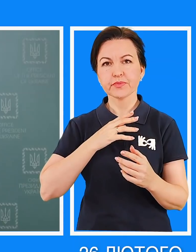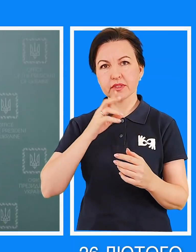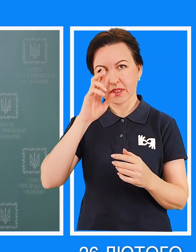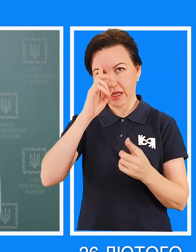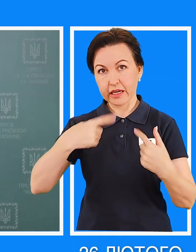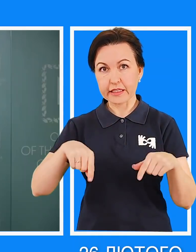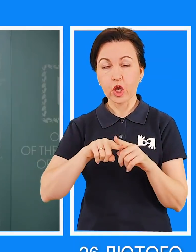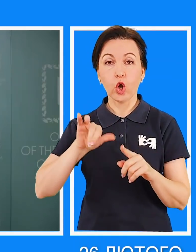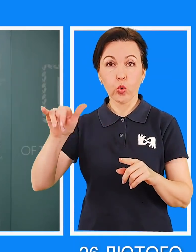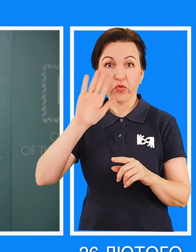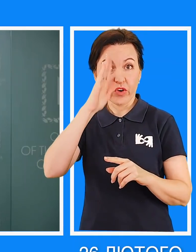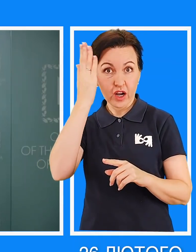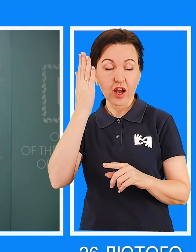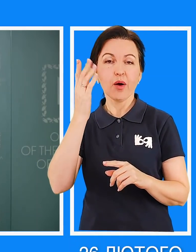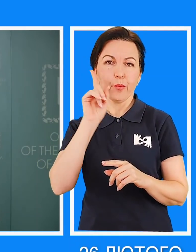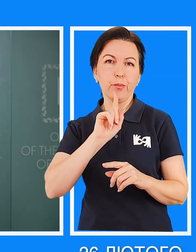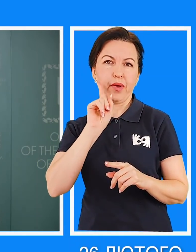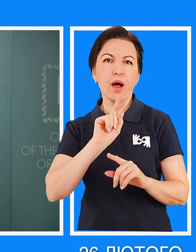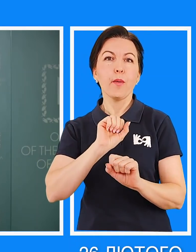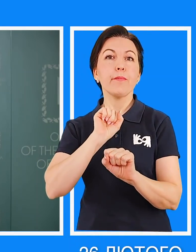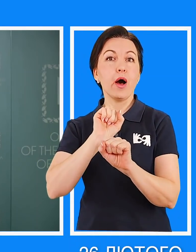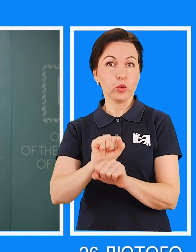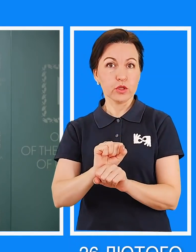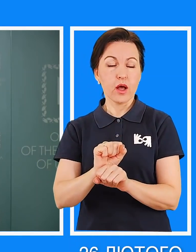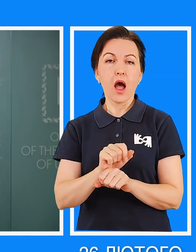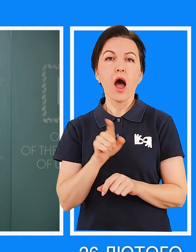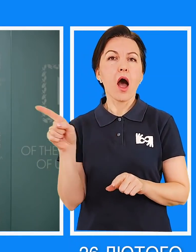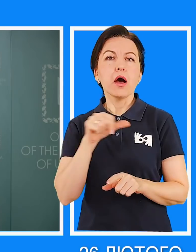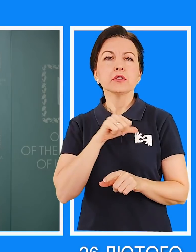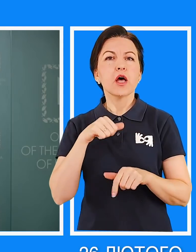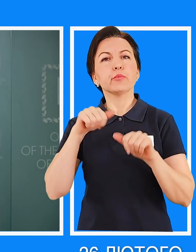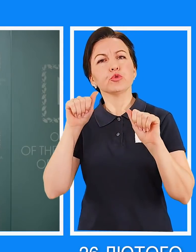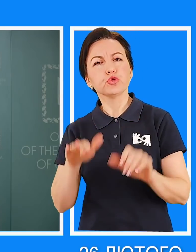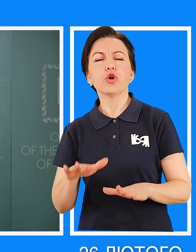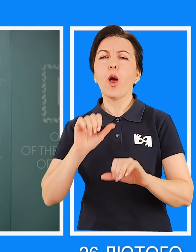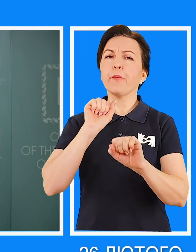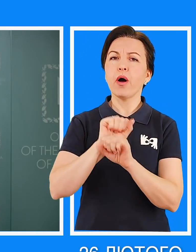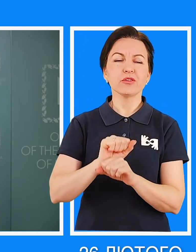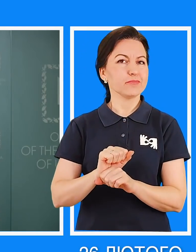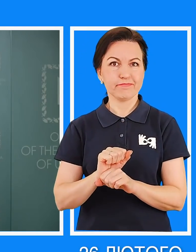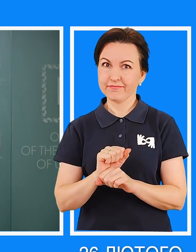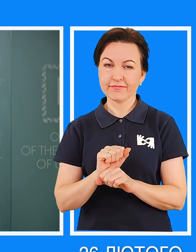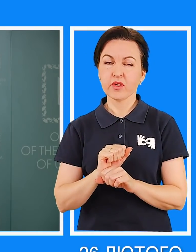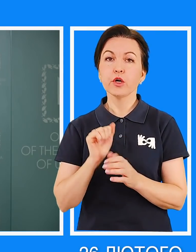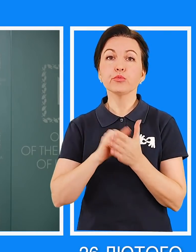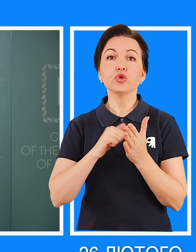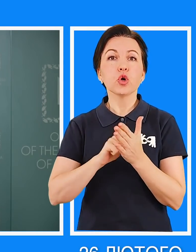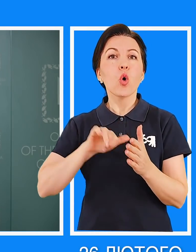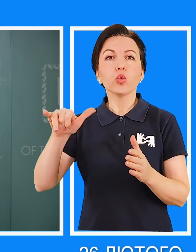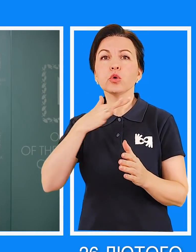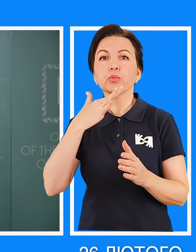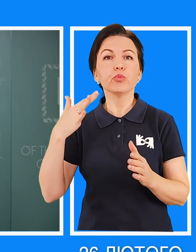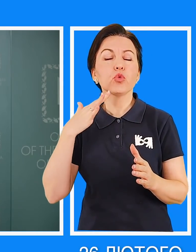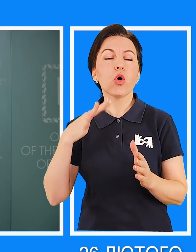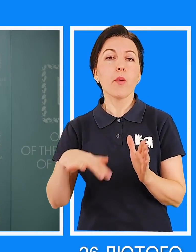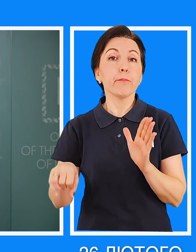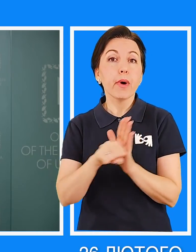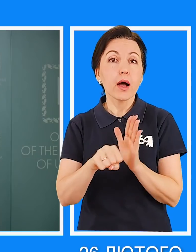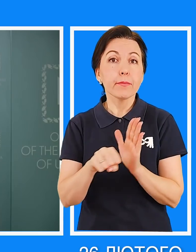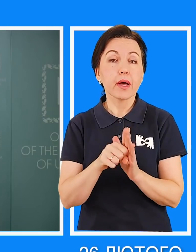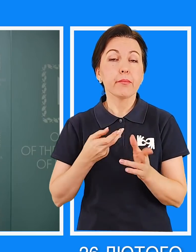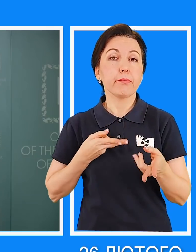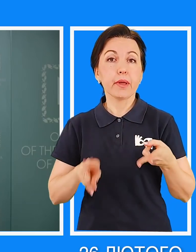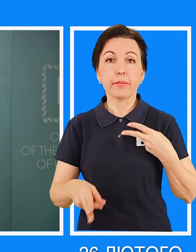України. У противника оперативна пауза, те що називається, але вона взята не добровільно, а це завдяки